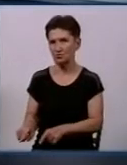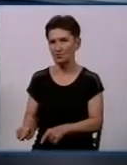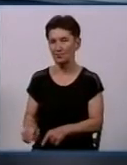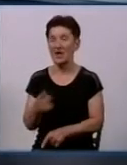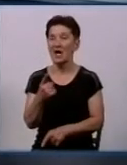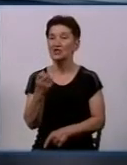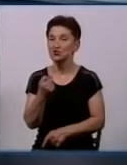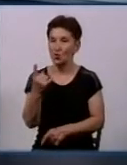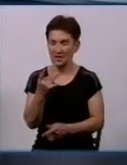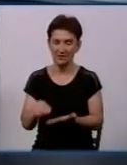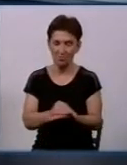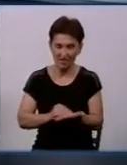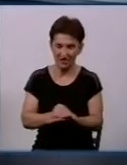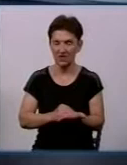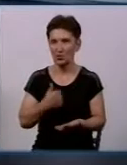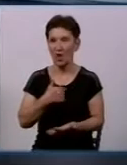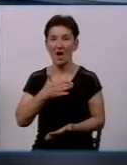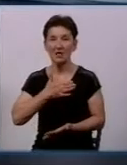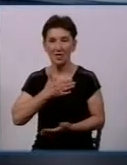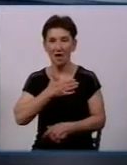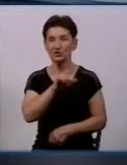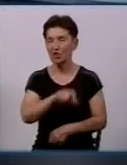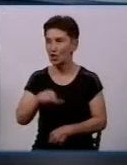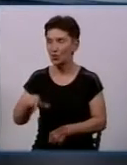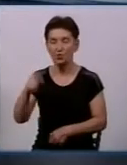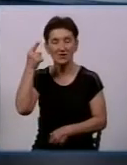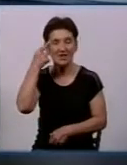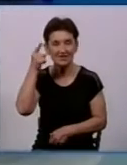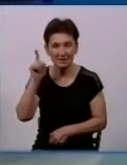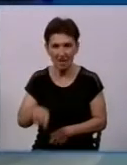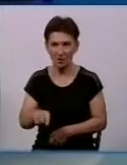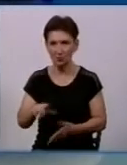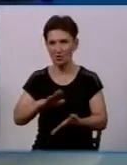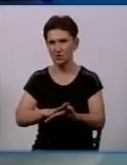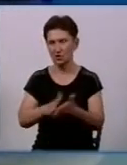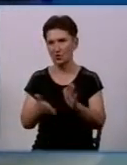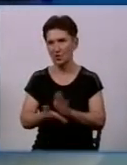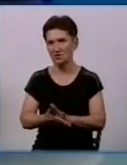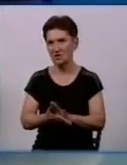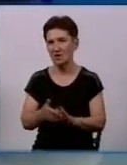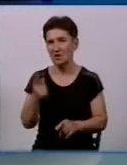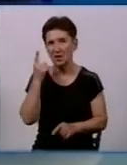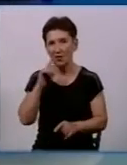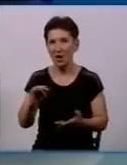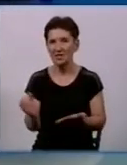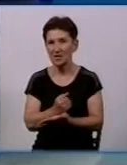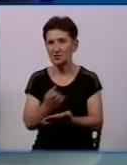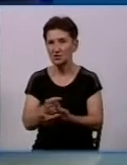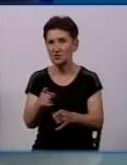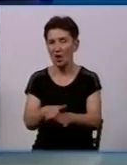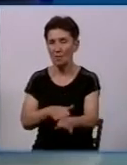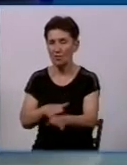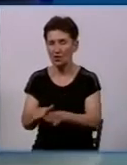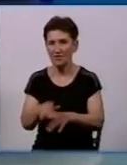повторити те, що я вже говорив, що наші люди реально знають ситуацію з гідрантами, результати ці досягаються шляхом проведення цих